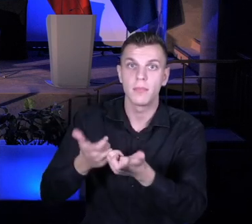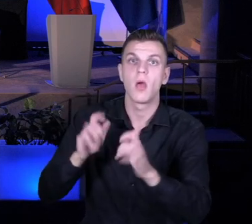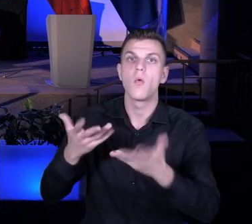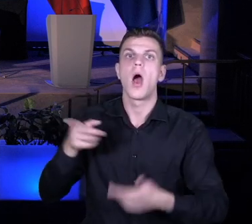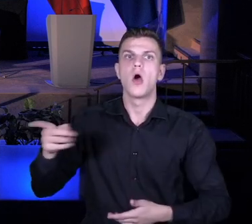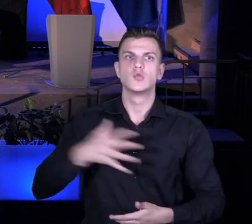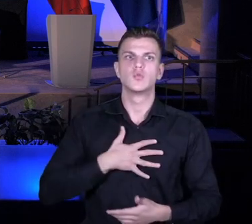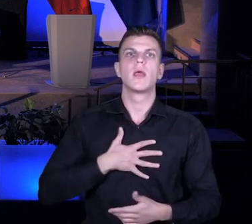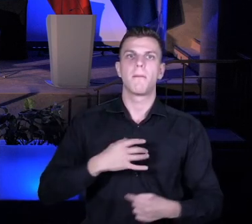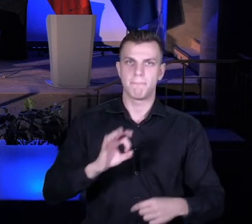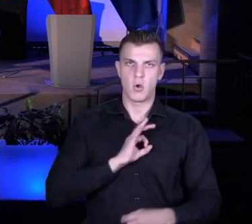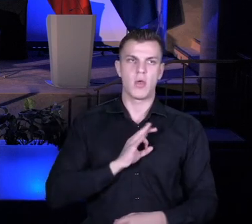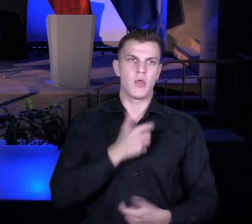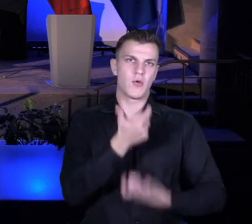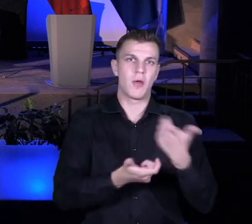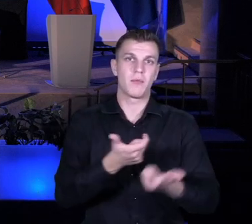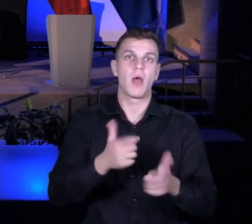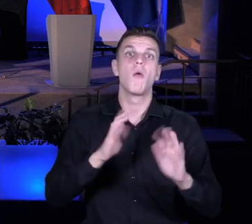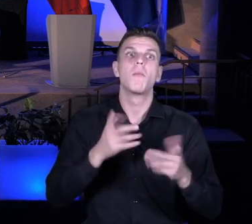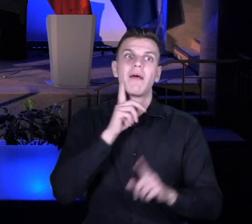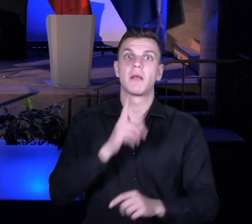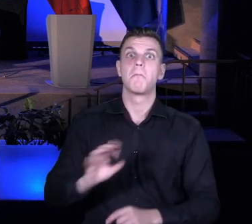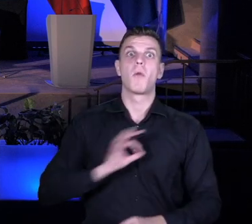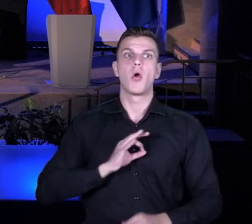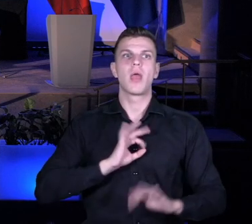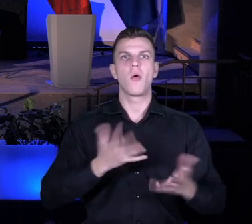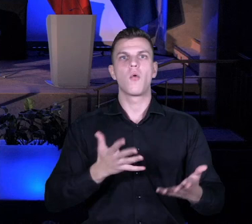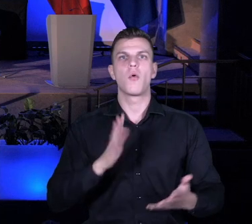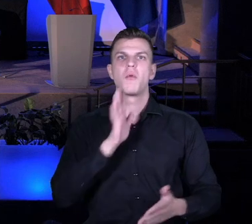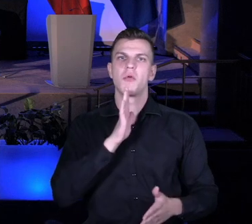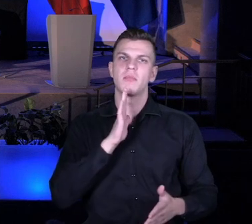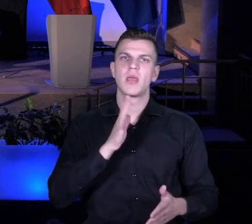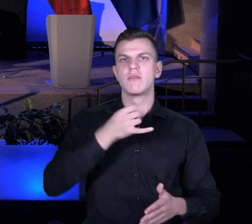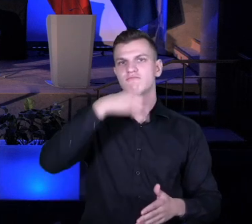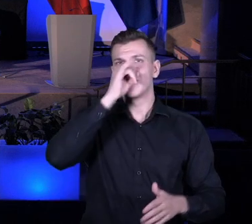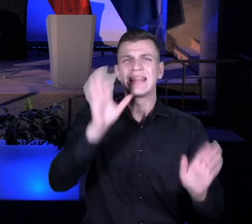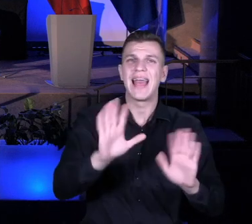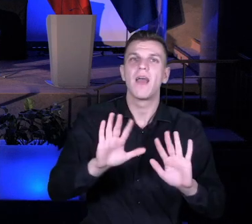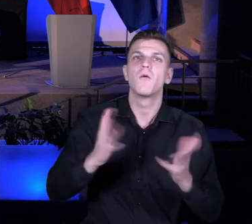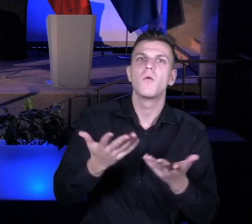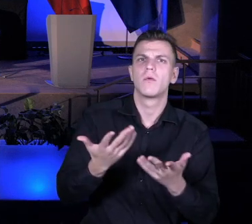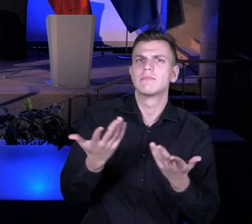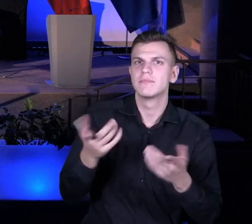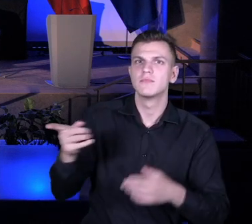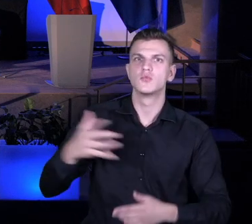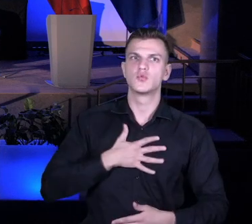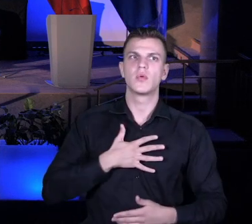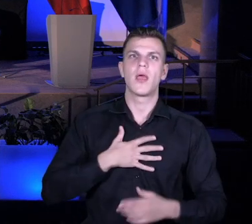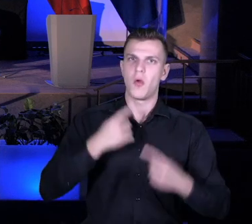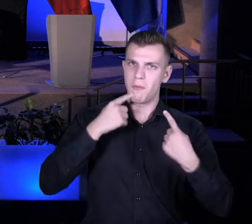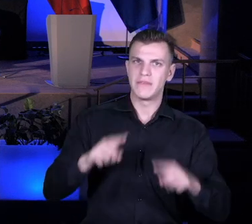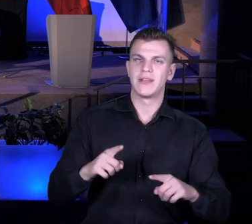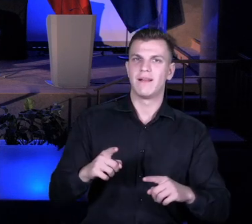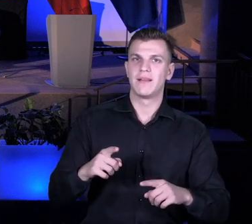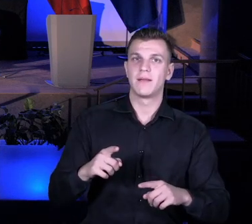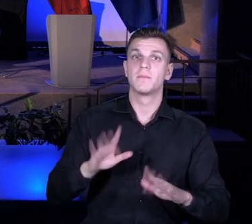cokolwiek by to nie miało oznaczać. Ja to mówię w pozytywnym słowatek oznaczeniu. A więc przywódca to jest jeszcze ktoś taki, kto nie